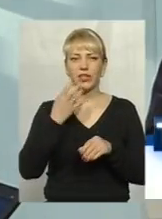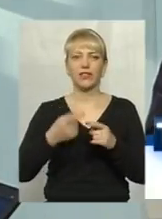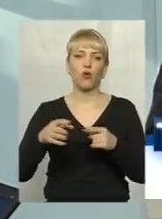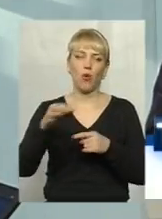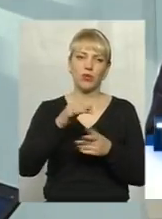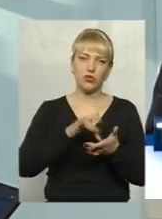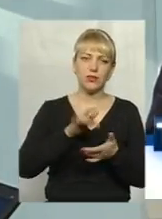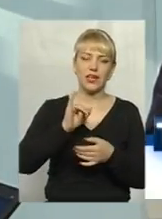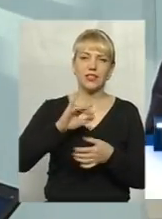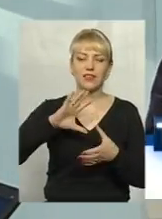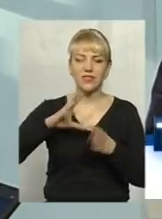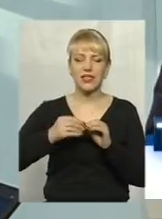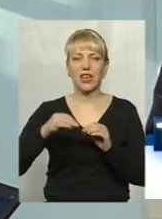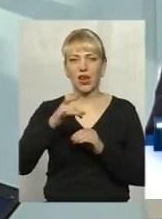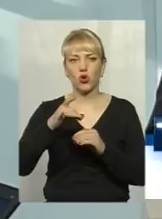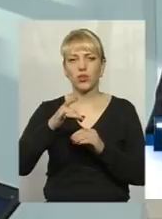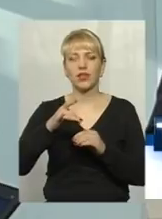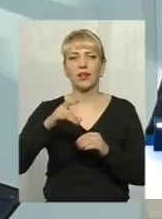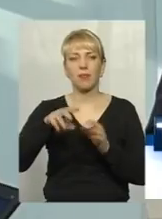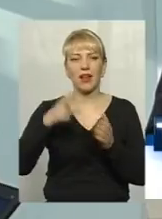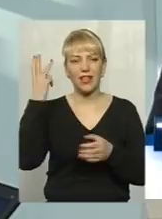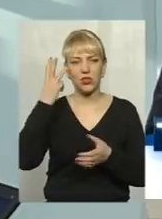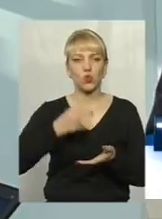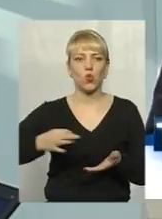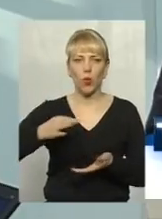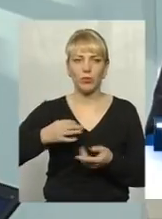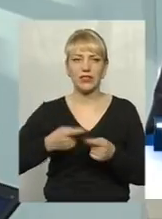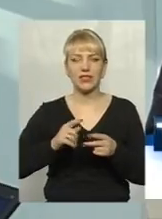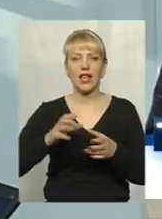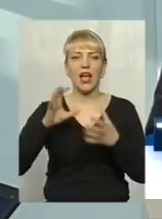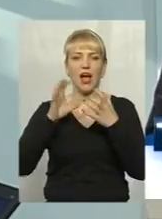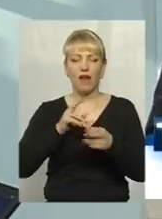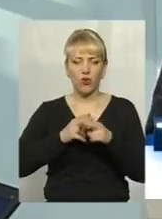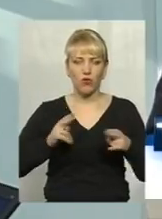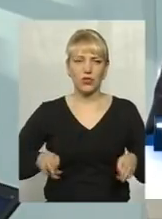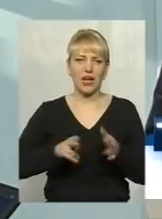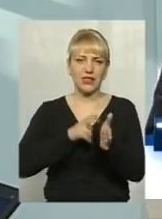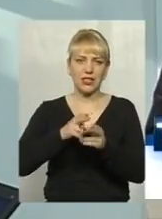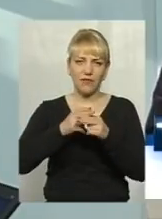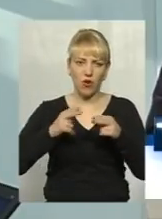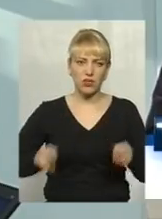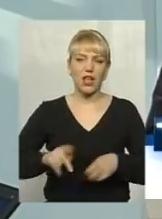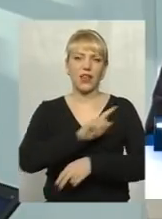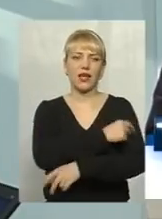центрі, так і в всіх районах Хмельницької області. Це, як правило, автовокзали, залізничні вокзали, лікарні,